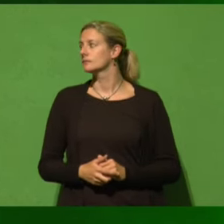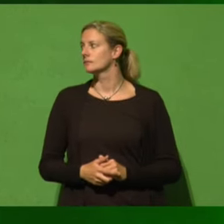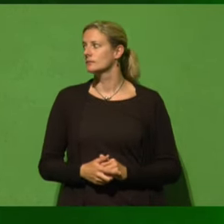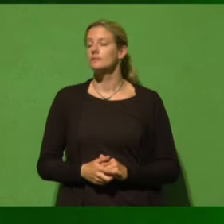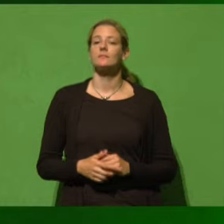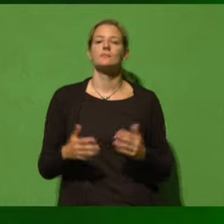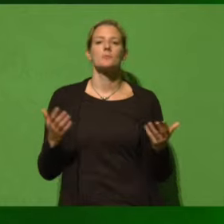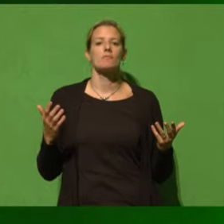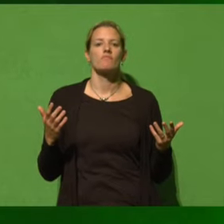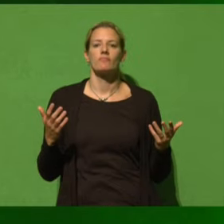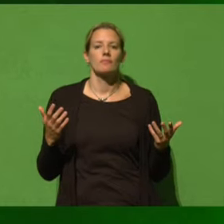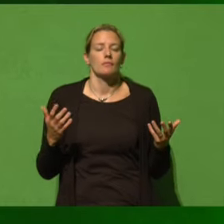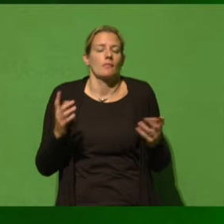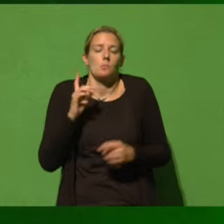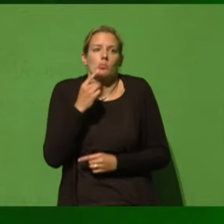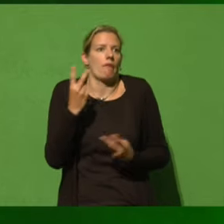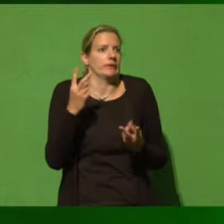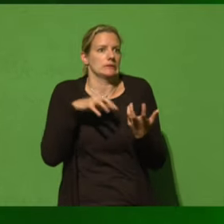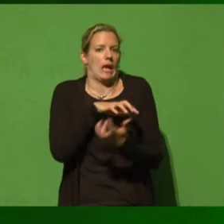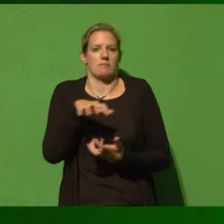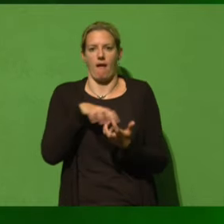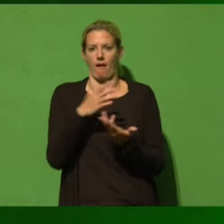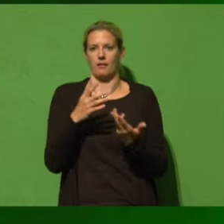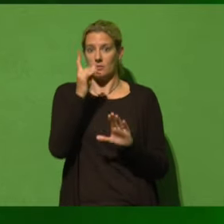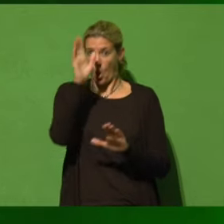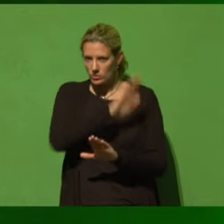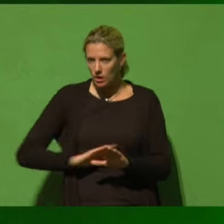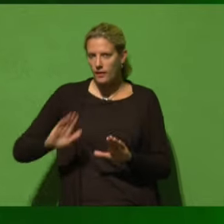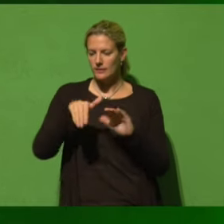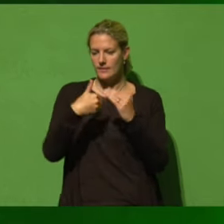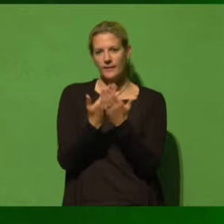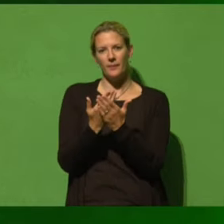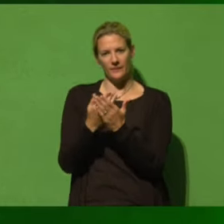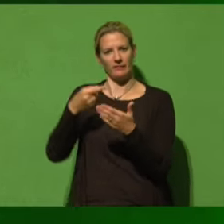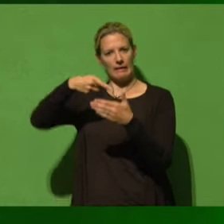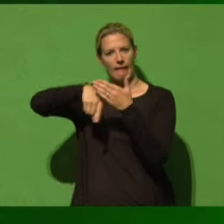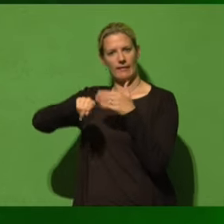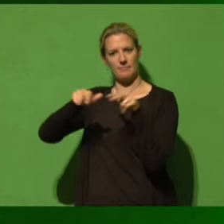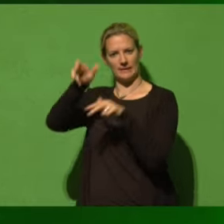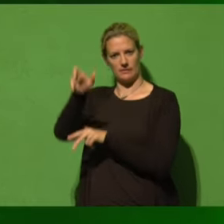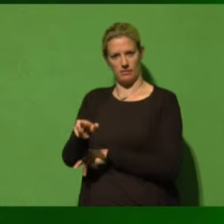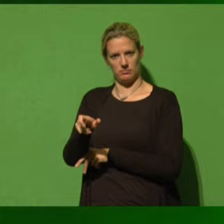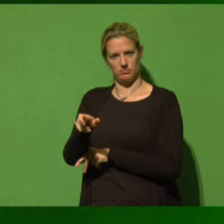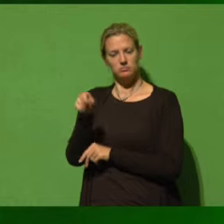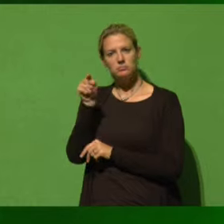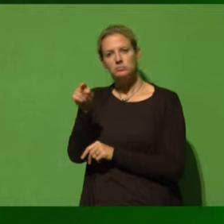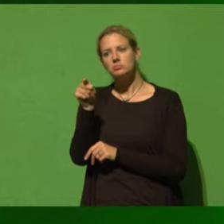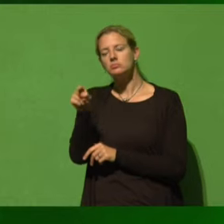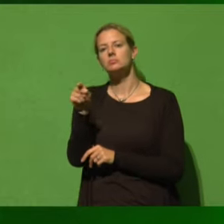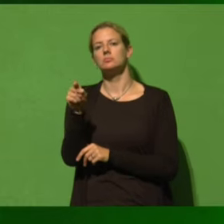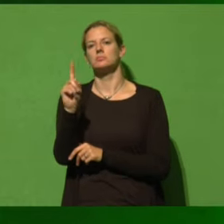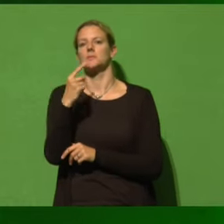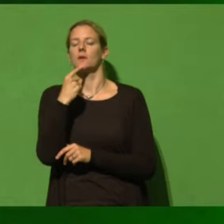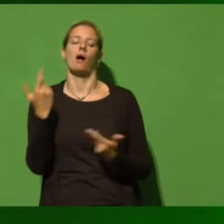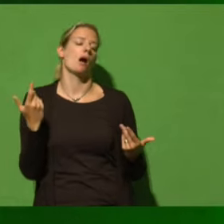Und es ist einfach absolut skandalös, dass wir in Deutschland einen Innenminister haben, einen Innenminister, der Seenotrettung diffamiert